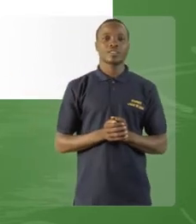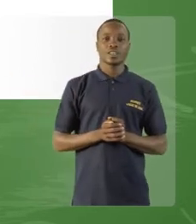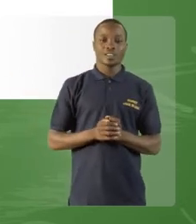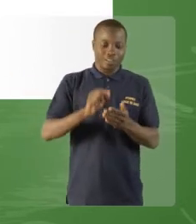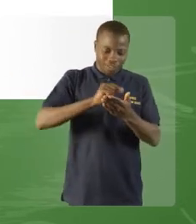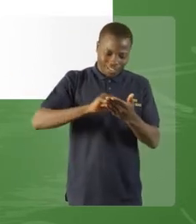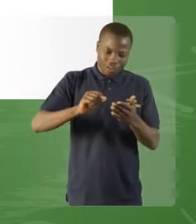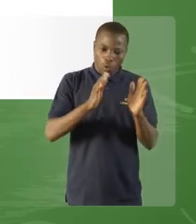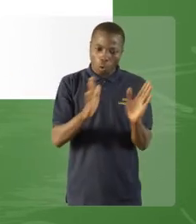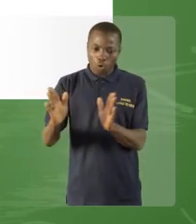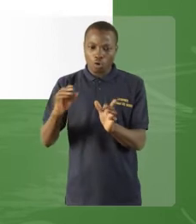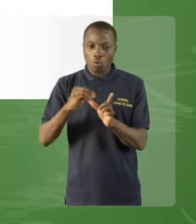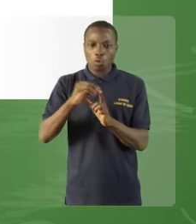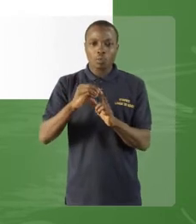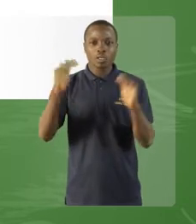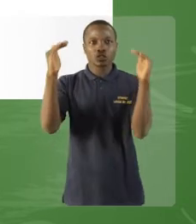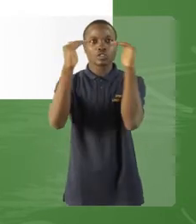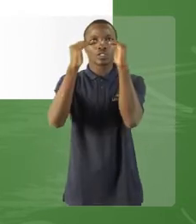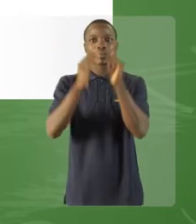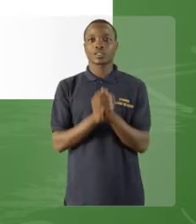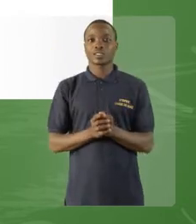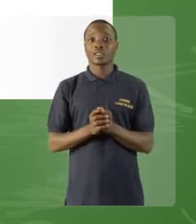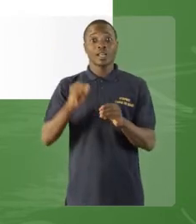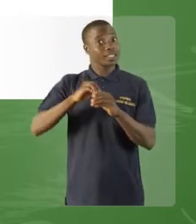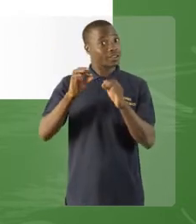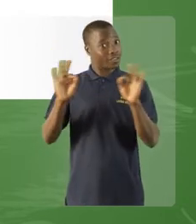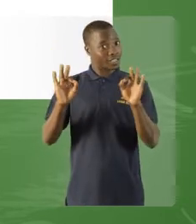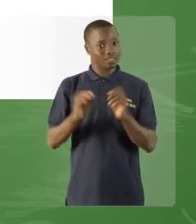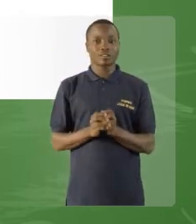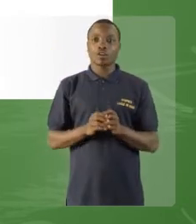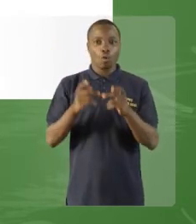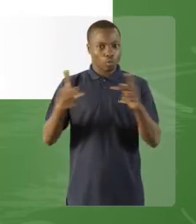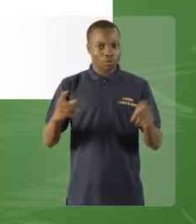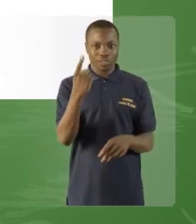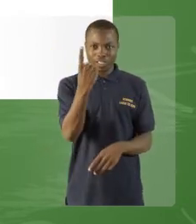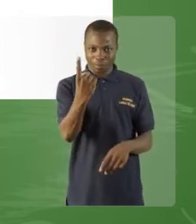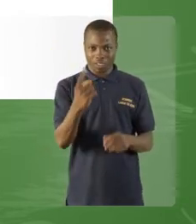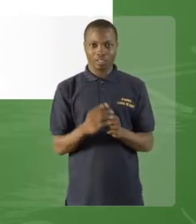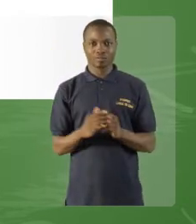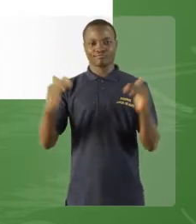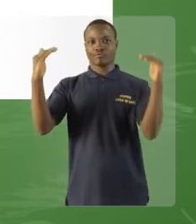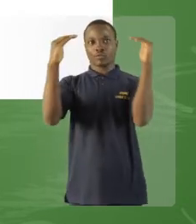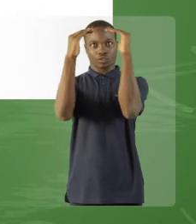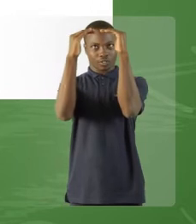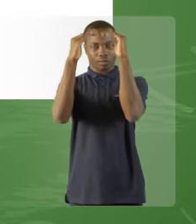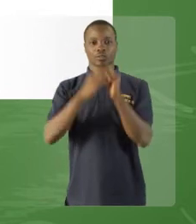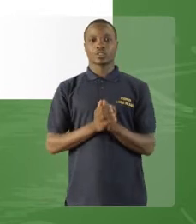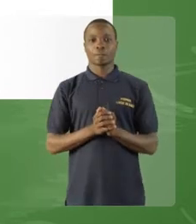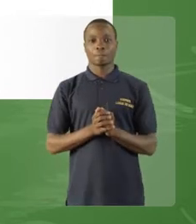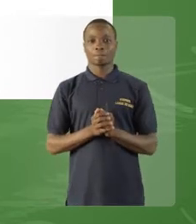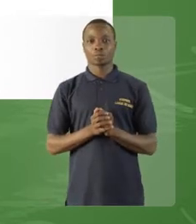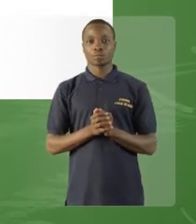la préserver ». Proposition indépendante, suivi des pointillés. « écrit